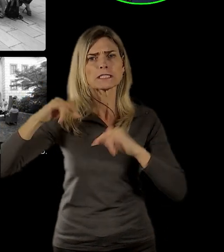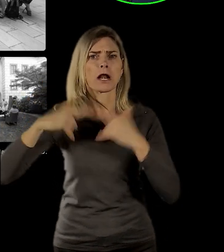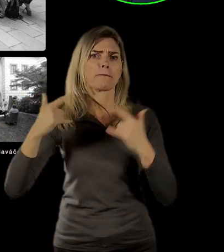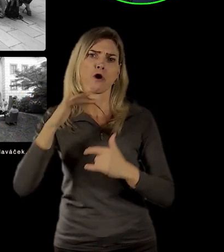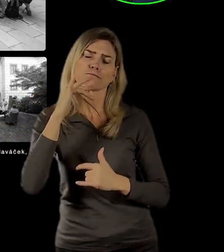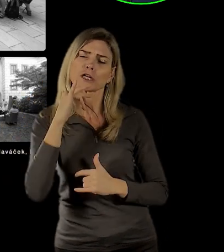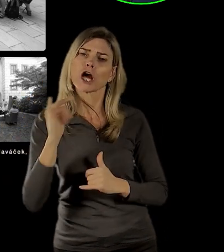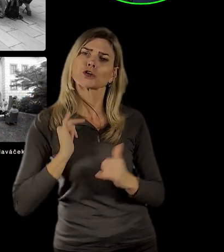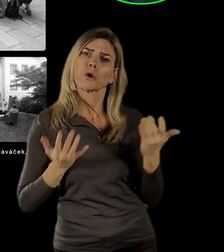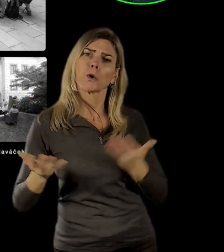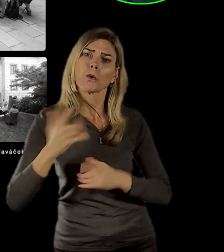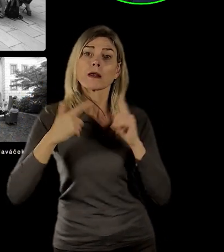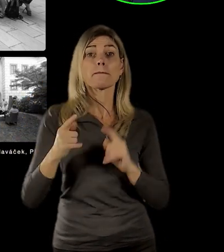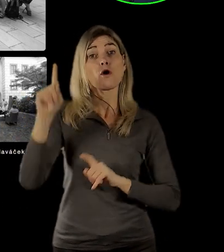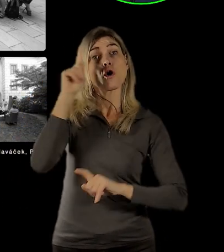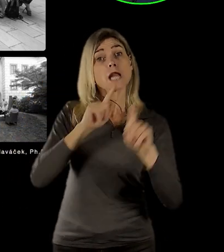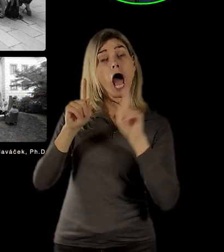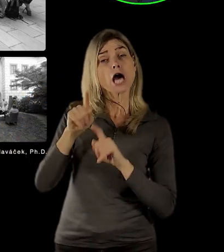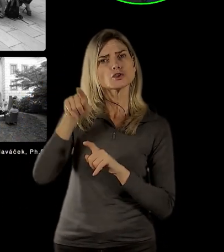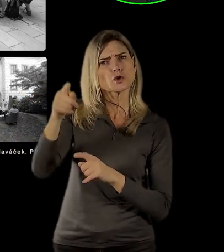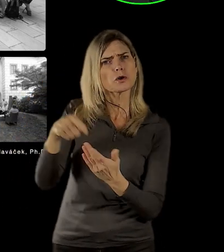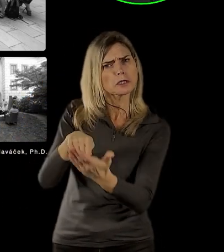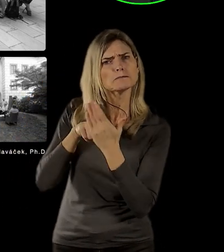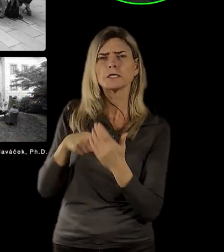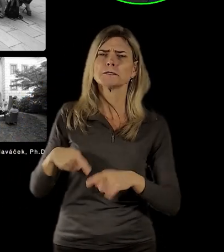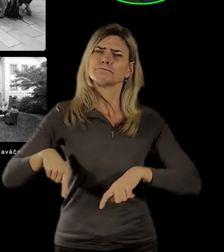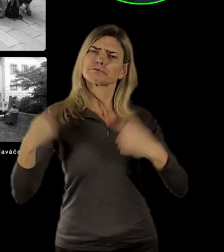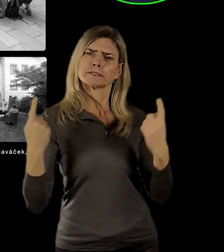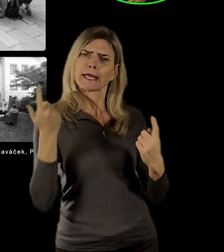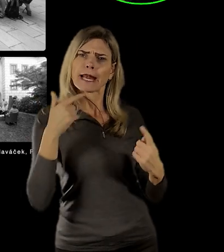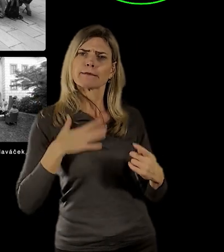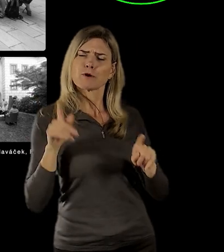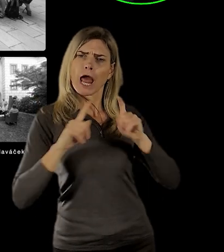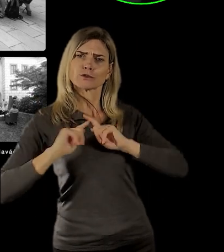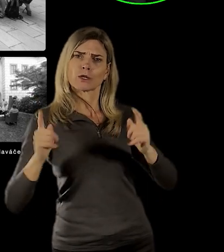třeba hádat o interpretaci dějen 20. století. děkuji vám za pozornost.